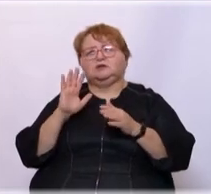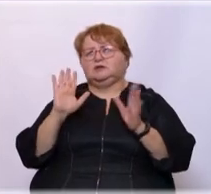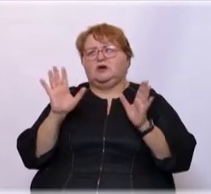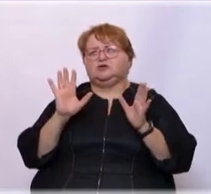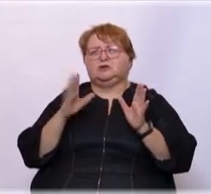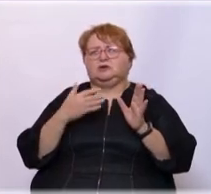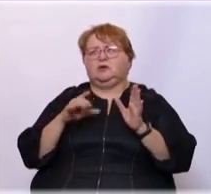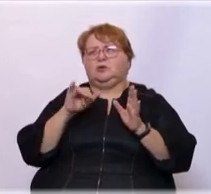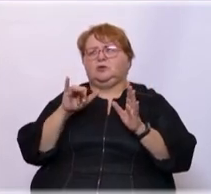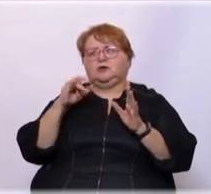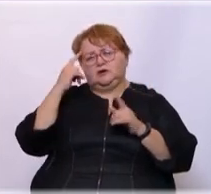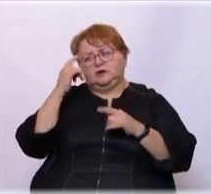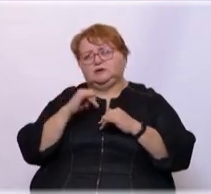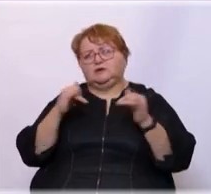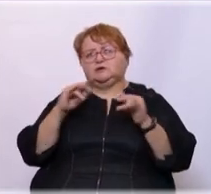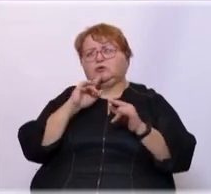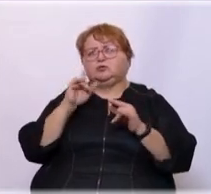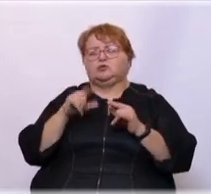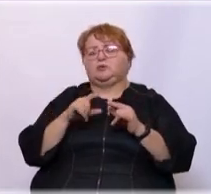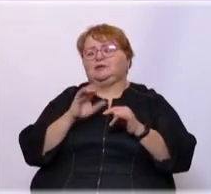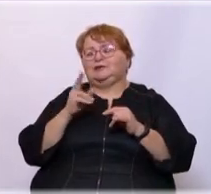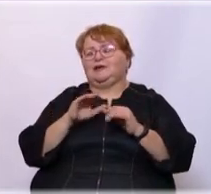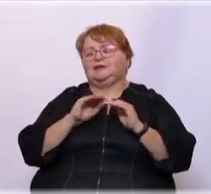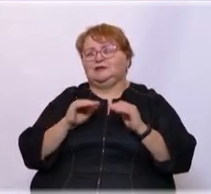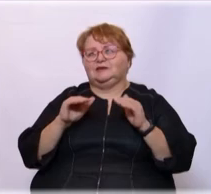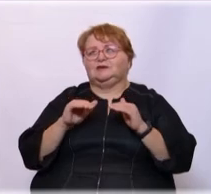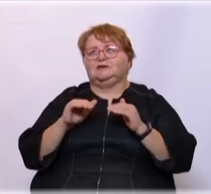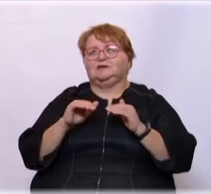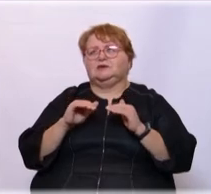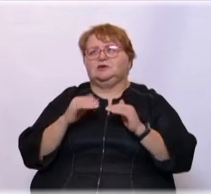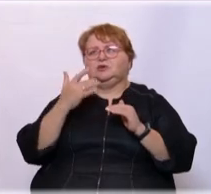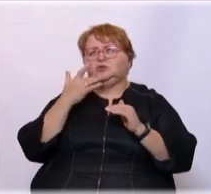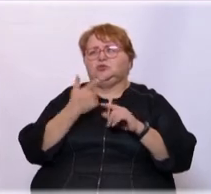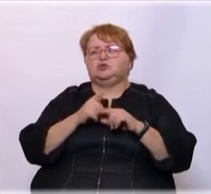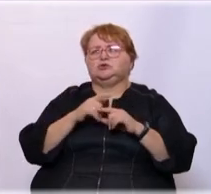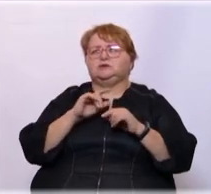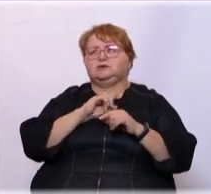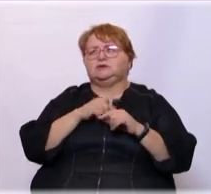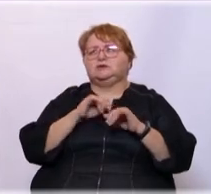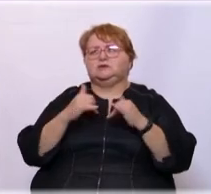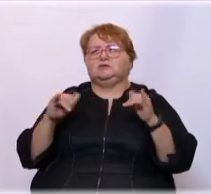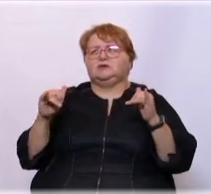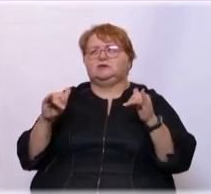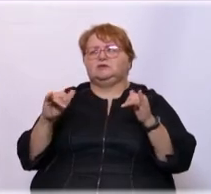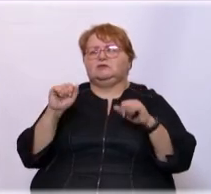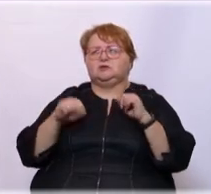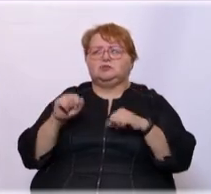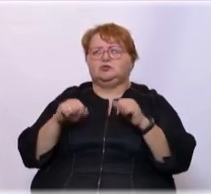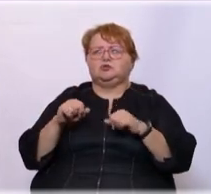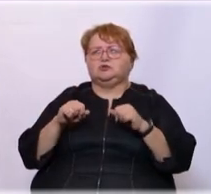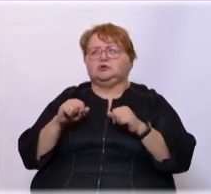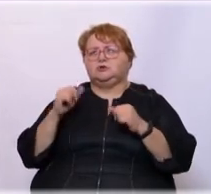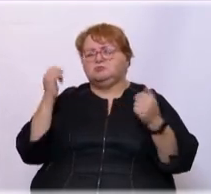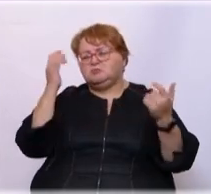У них развивается, особенно для детей, у которых очень сильно развивается возможность, так сказать,